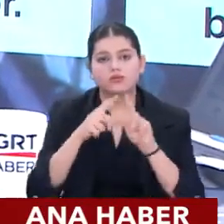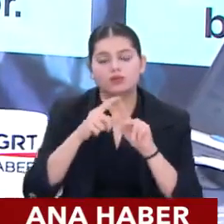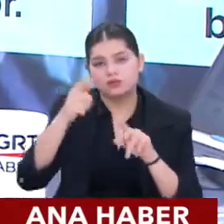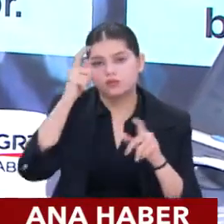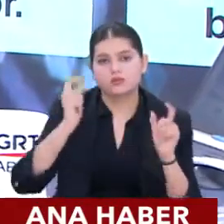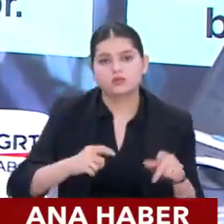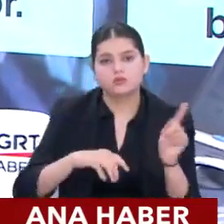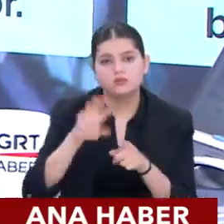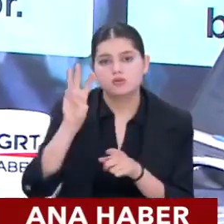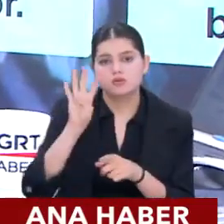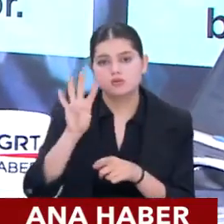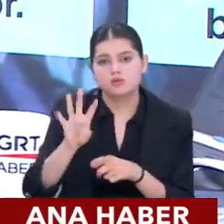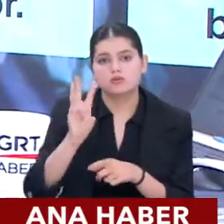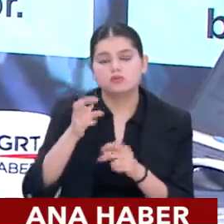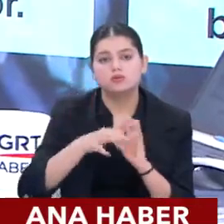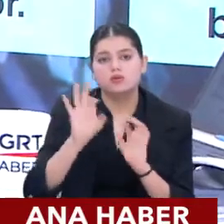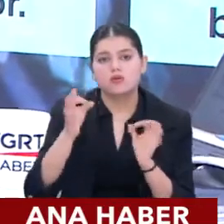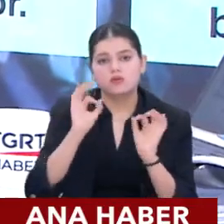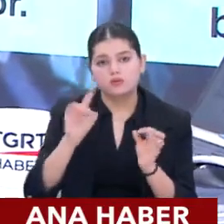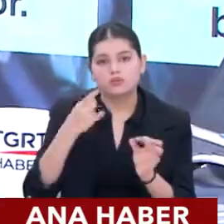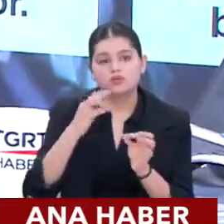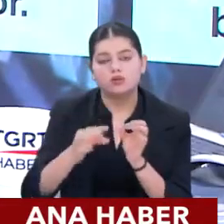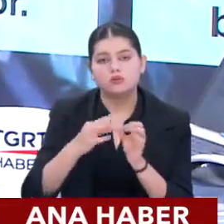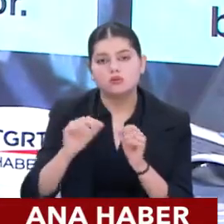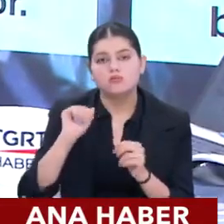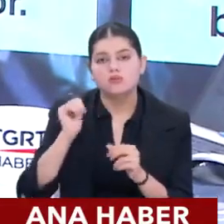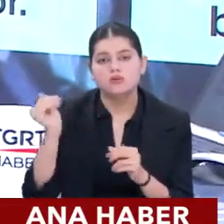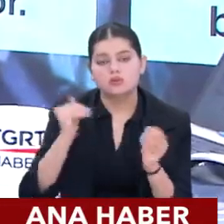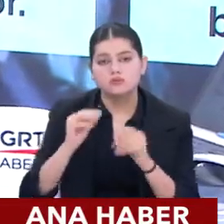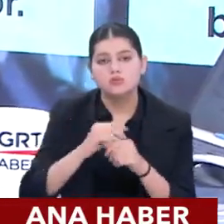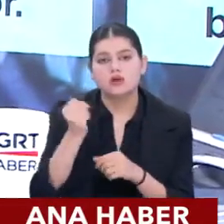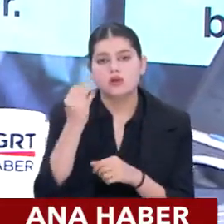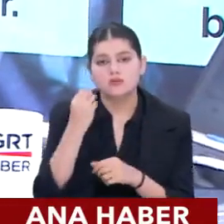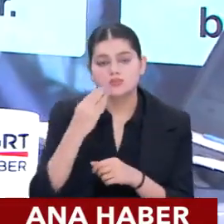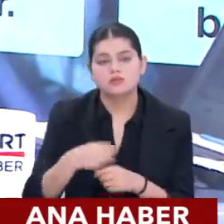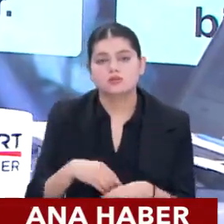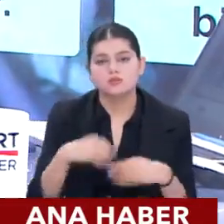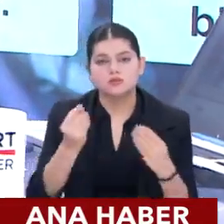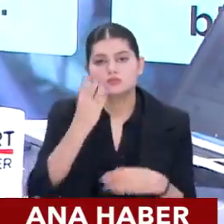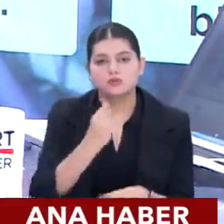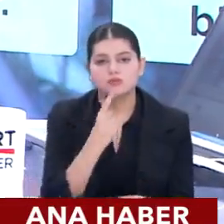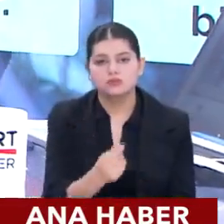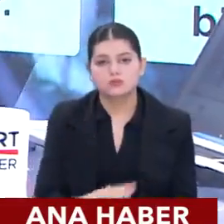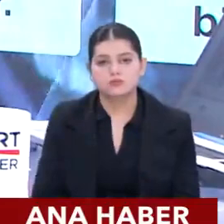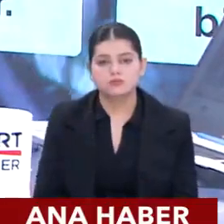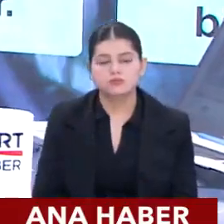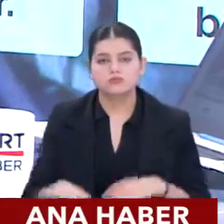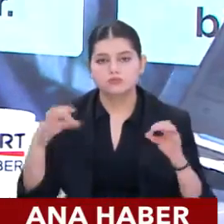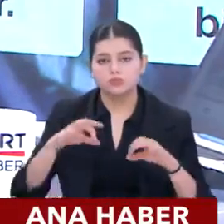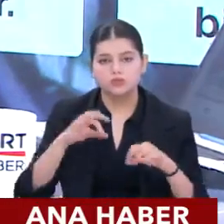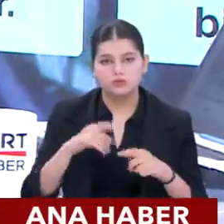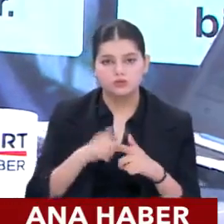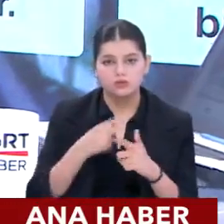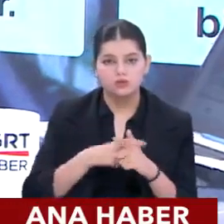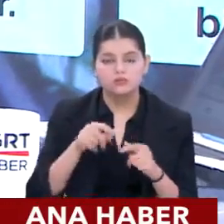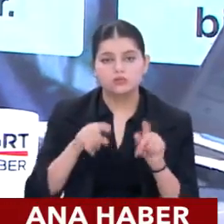ülkemizin yüzde kırk üçünü ilgilendiren önemli bir ekonomik gelişmenin haberini vermiş olalım. Buradan